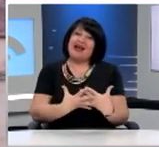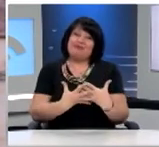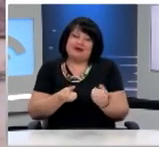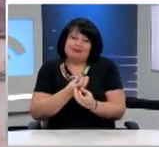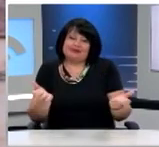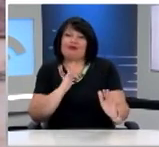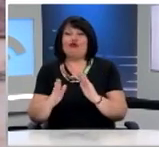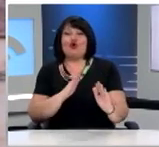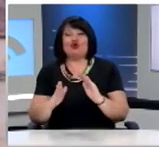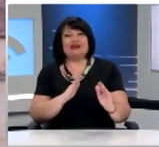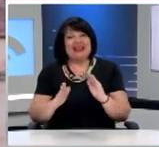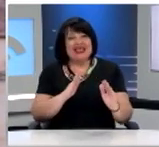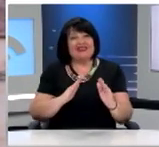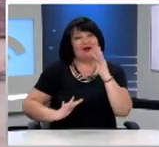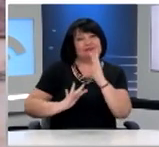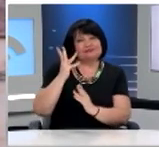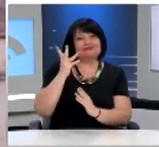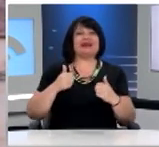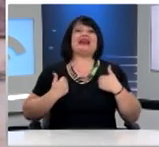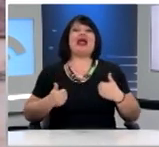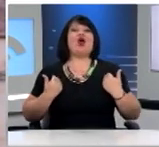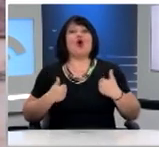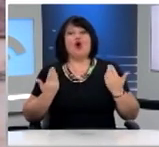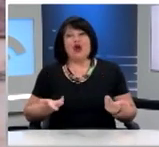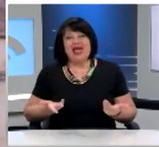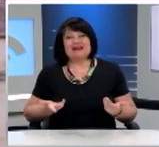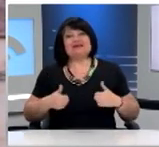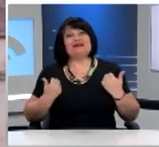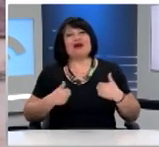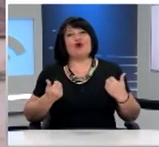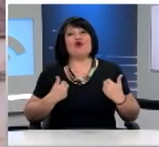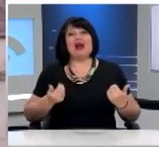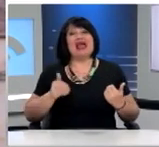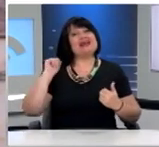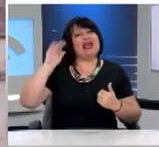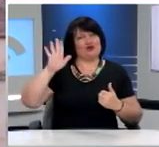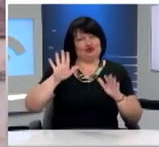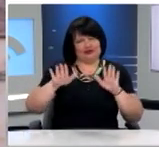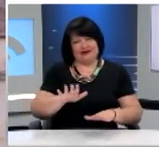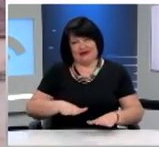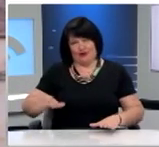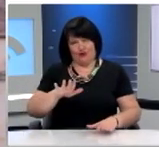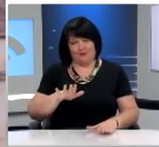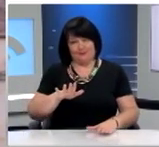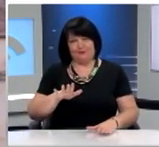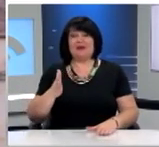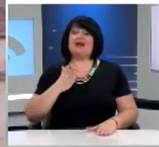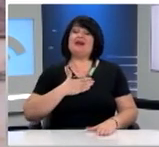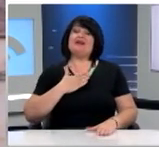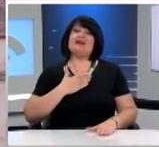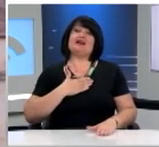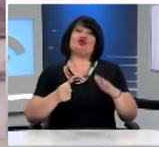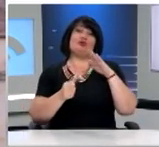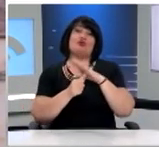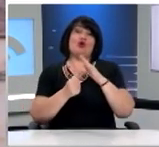και τη φροντίδα μας Για την προκοπή της ελληνικής νεολαίας Αλλά και της νεολαίας του ελληνισμού της Διασποράς Θέλω να ευχαριστήσω